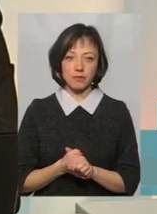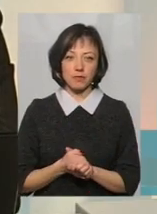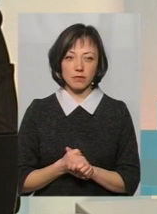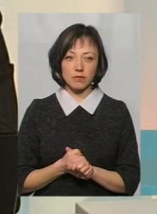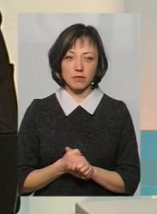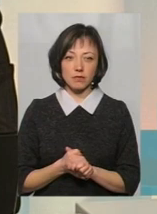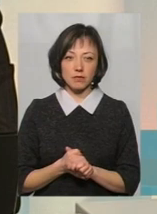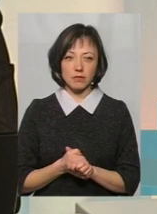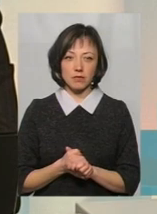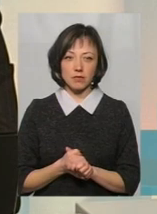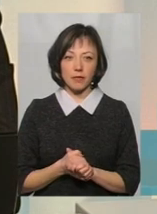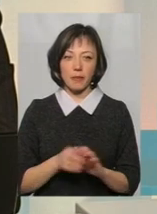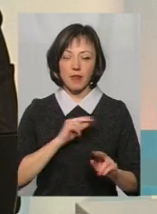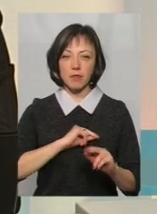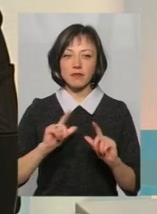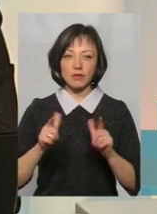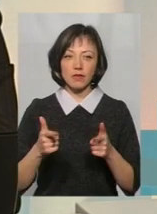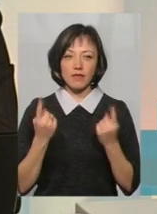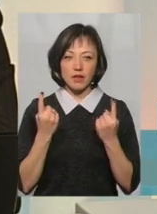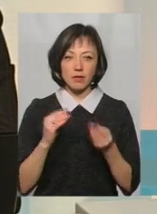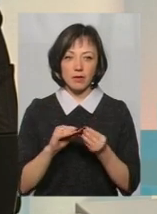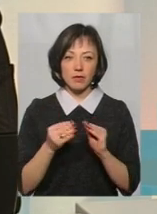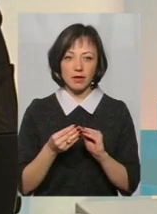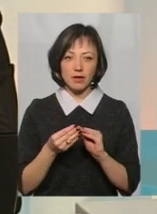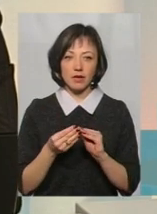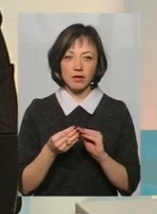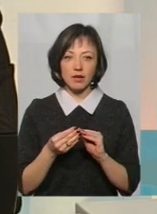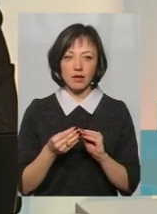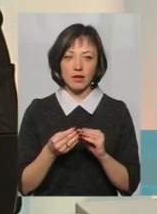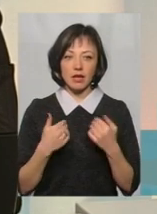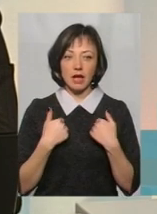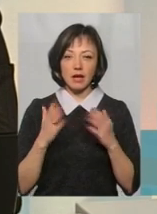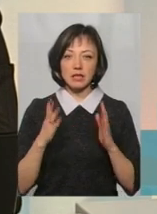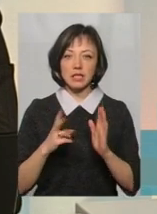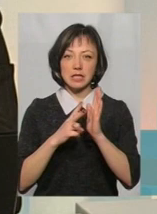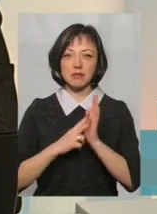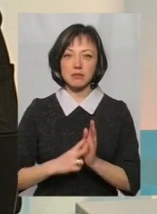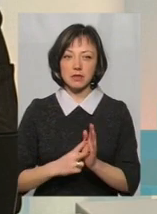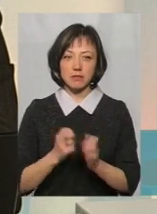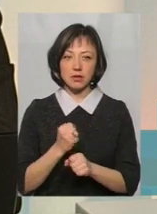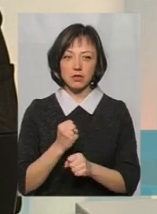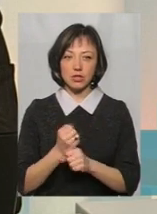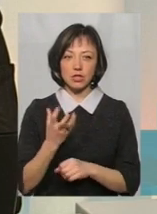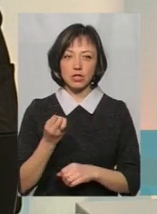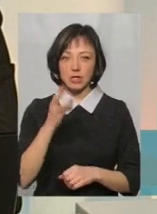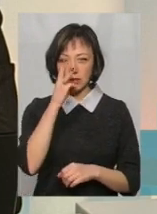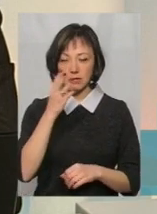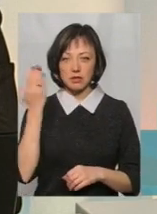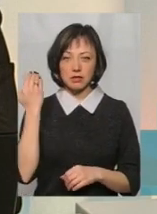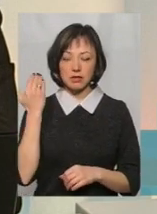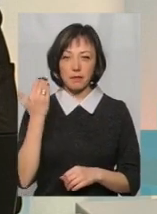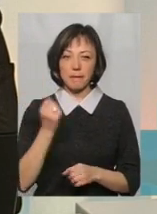Ну, працевлаштування – велика проблема, тому що я тільки сім місяців працюю, скільки тут живу, і ще там три місяці працював,